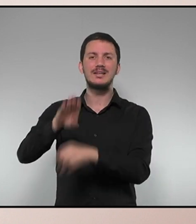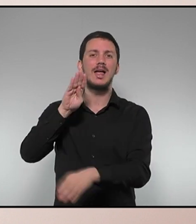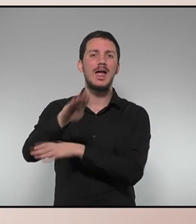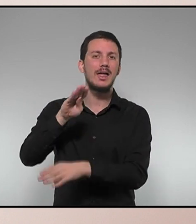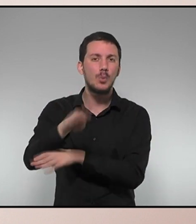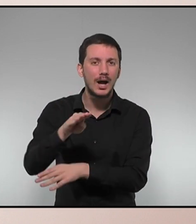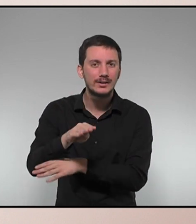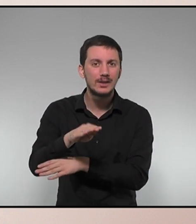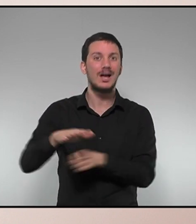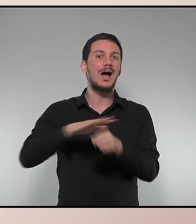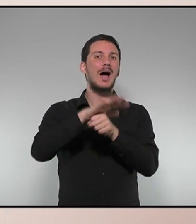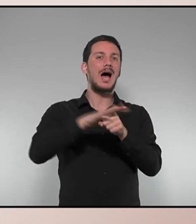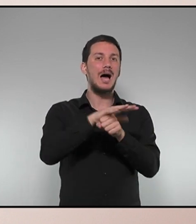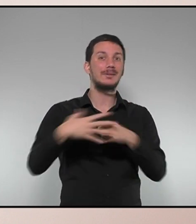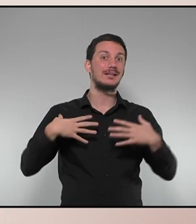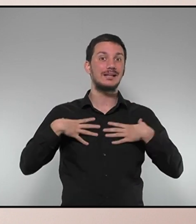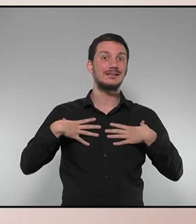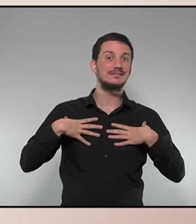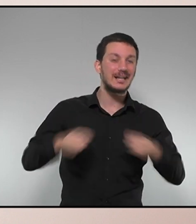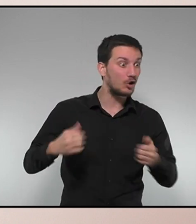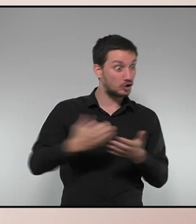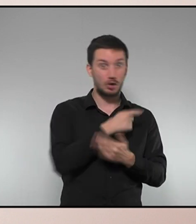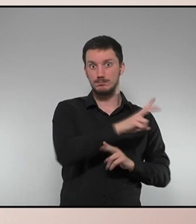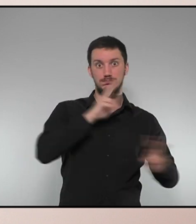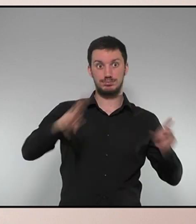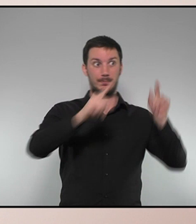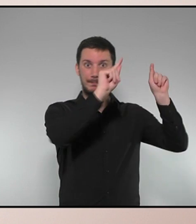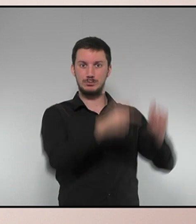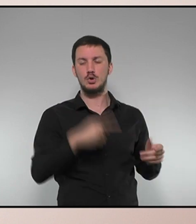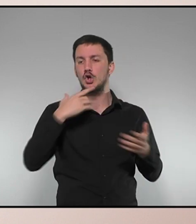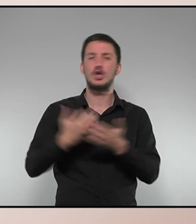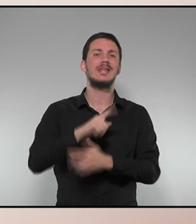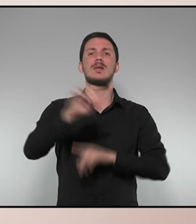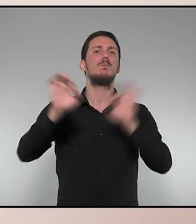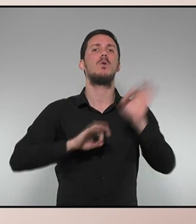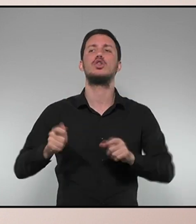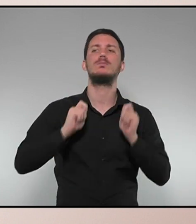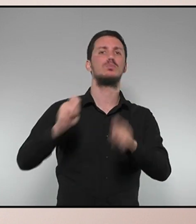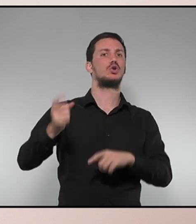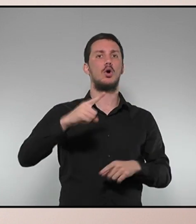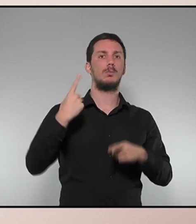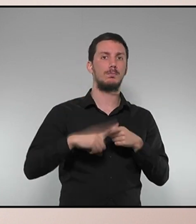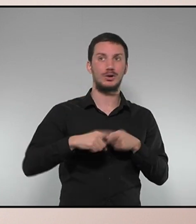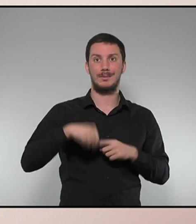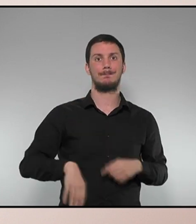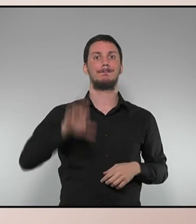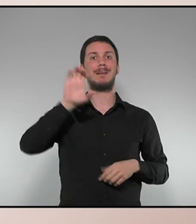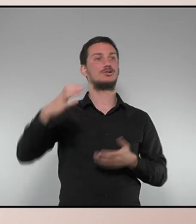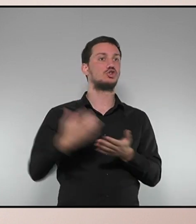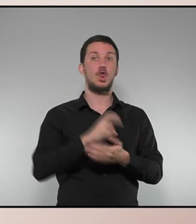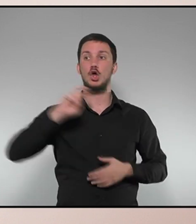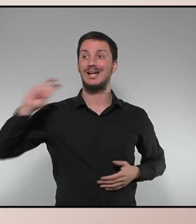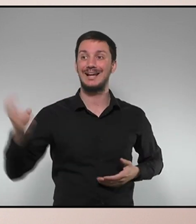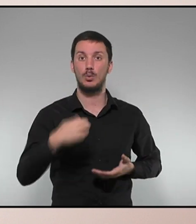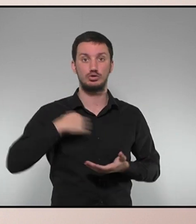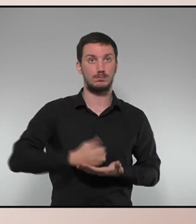dona resposta a l'àmbit de sanitat. No tot el que voldríem evidentment perquè no tenim tots els recursos que genera el país i tots els recursos